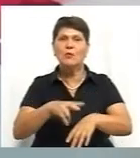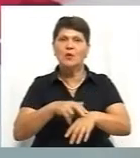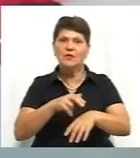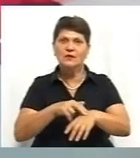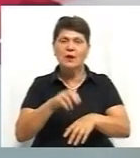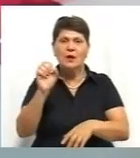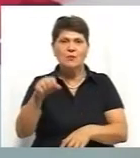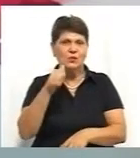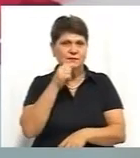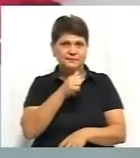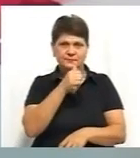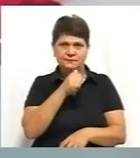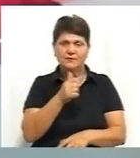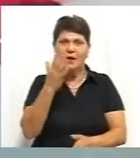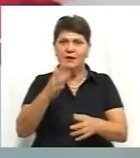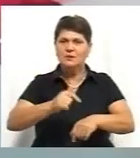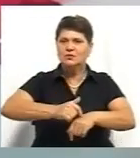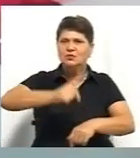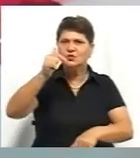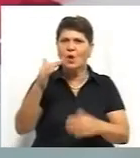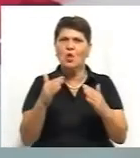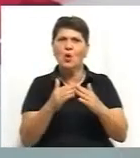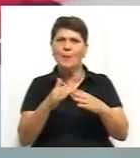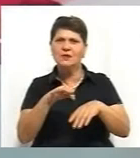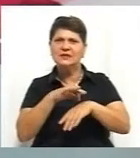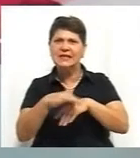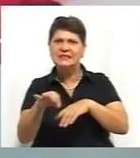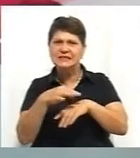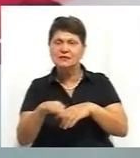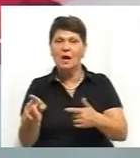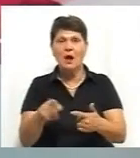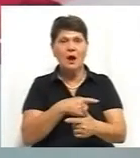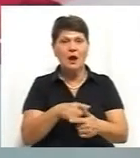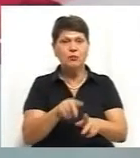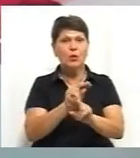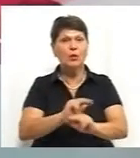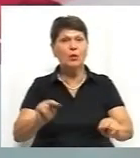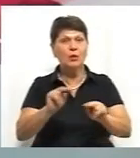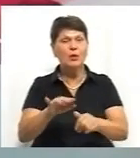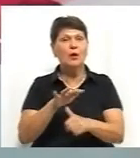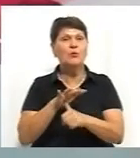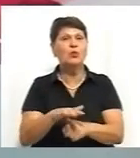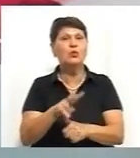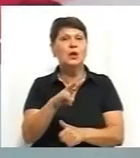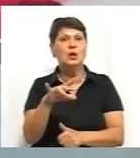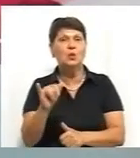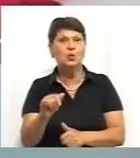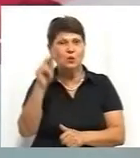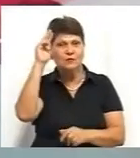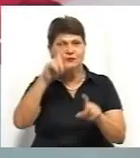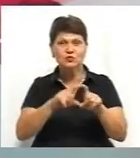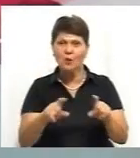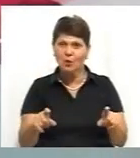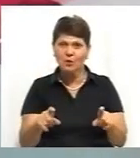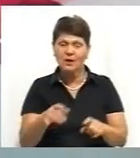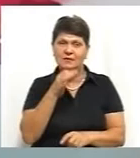якщо зазнають домашнього насильства або булінгу, розповів Суспільному начальник управління превентивної діяльності Ігор Волокітенко.